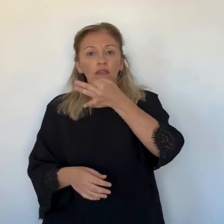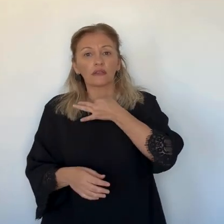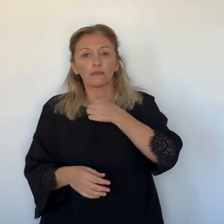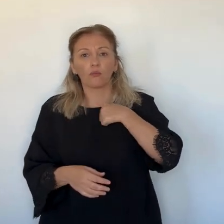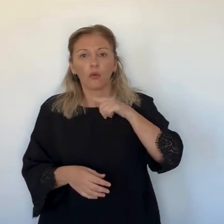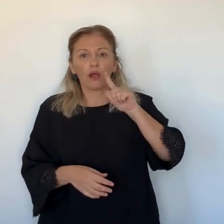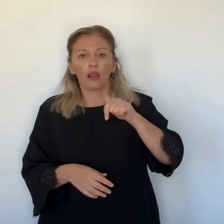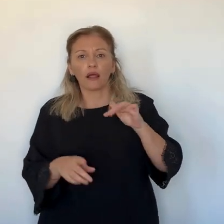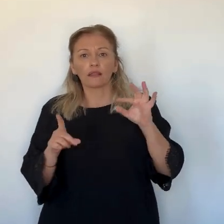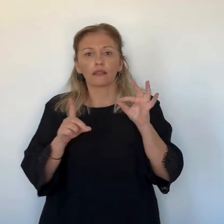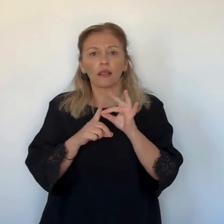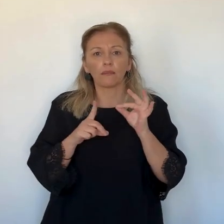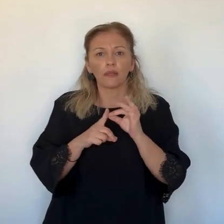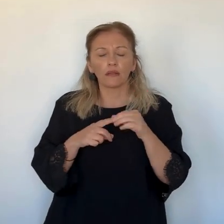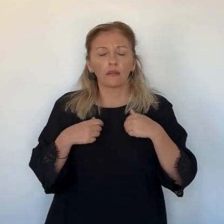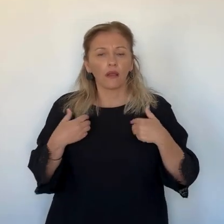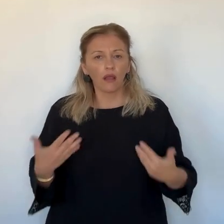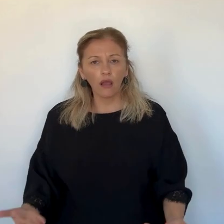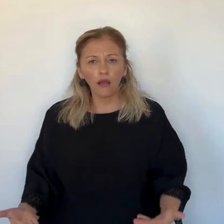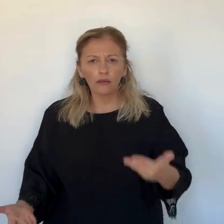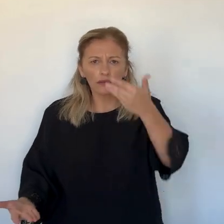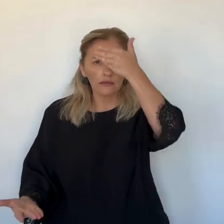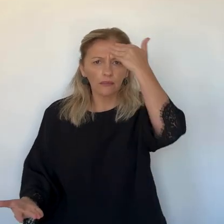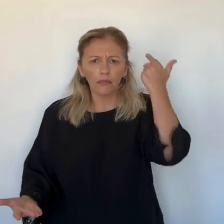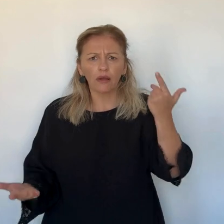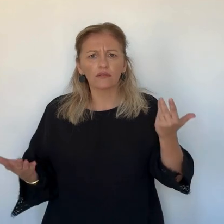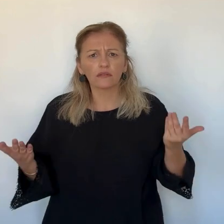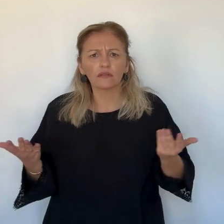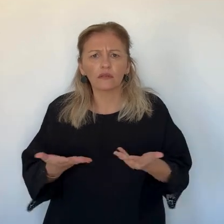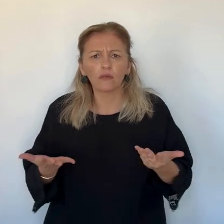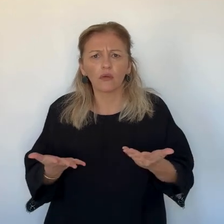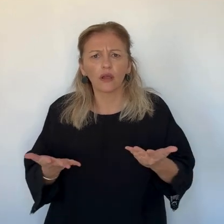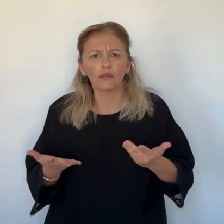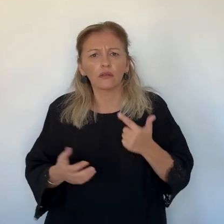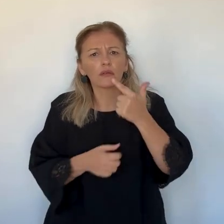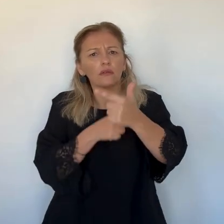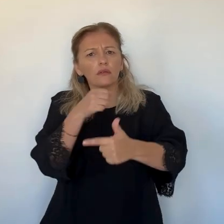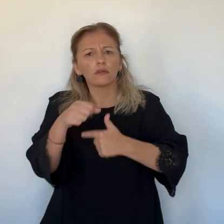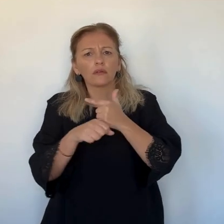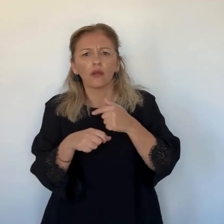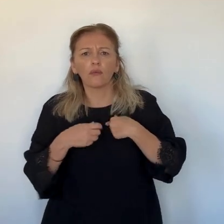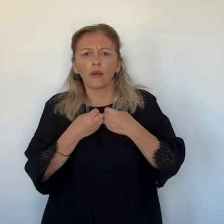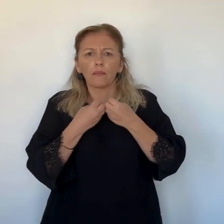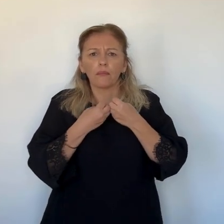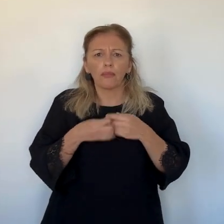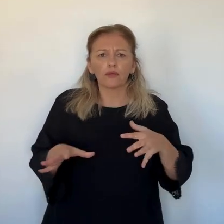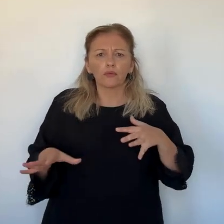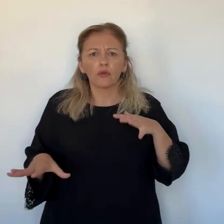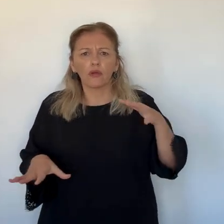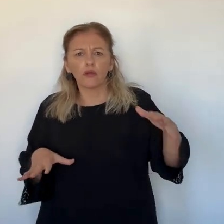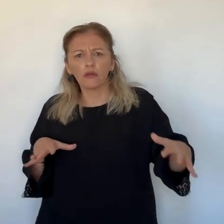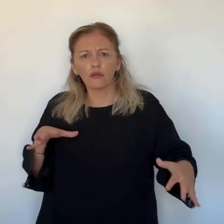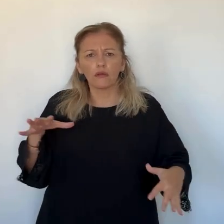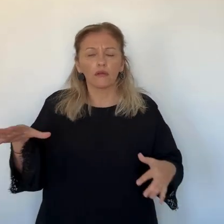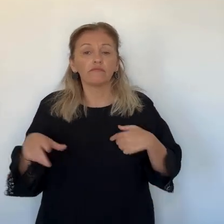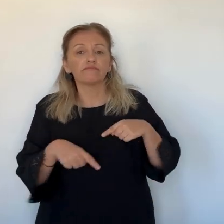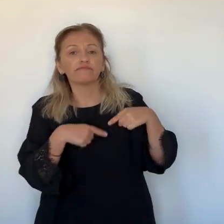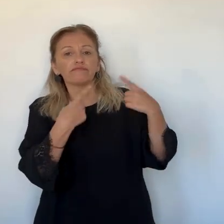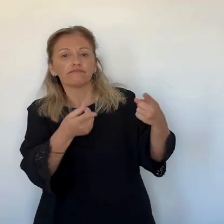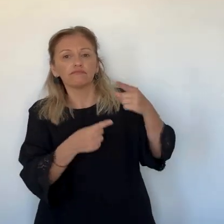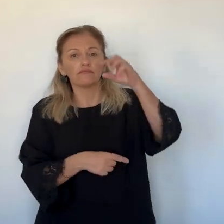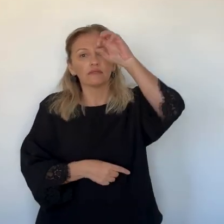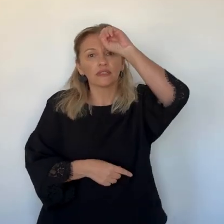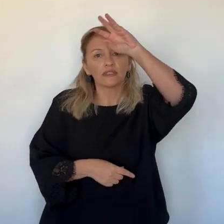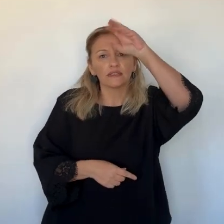constants sont nécessaires. Quand le médecin m annoncé que j'étais malade, moi je me suis dit, c'est quoi le diabète